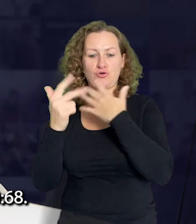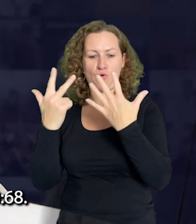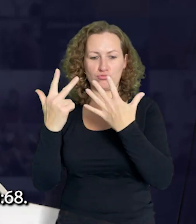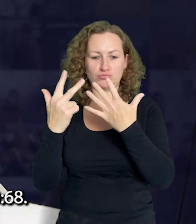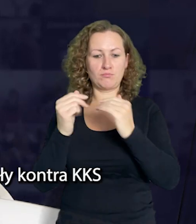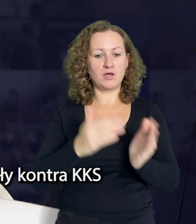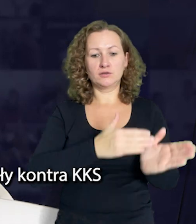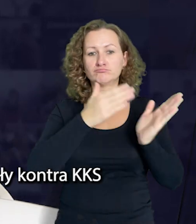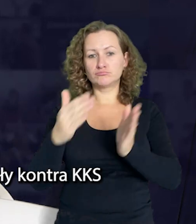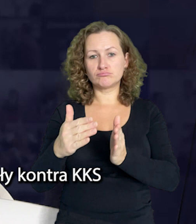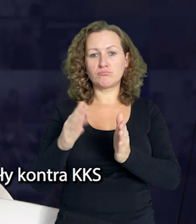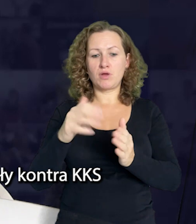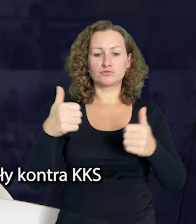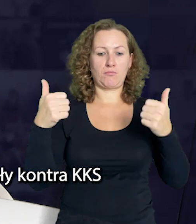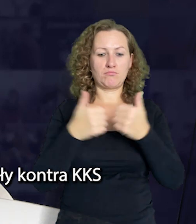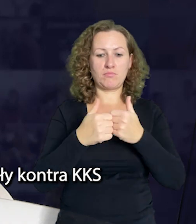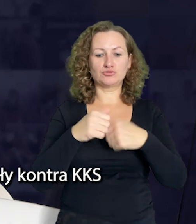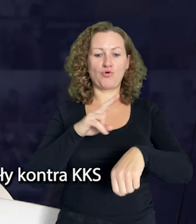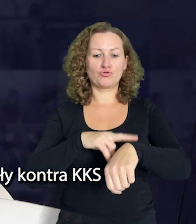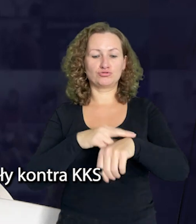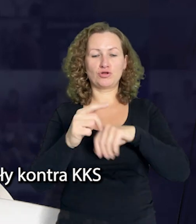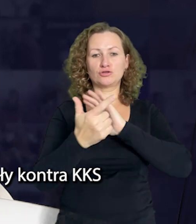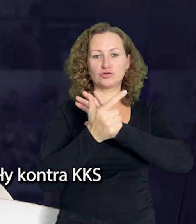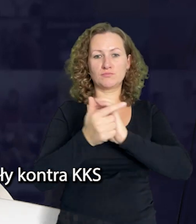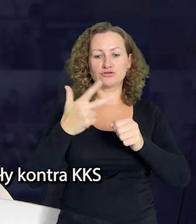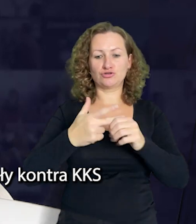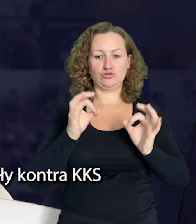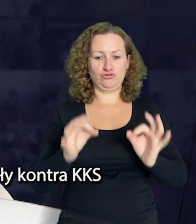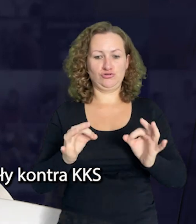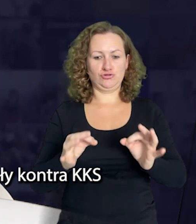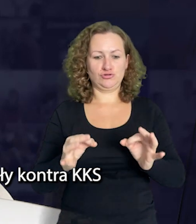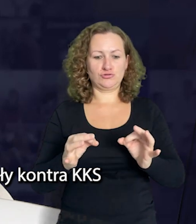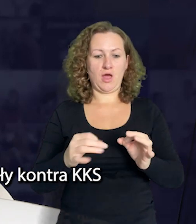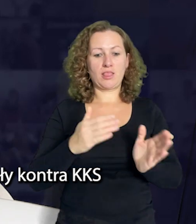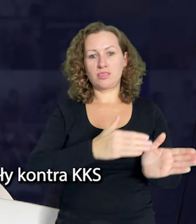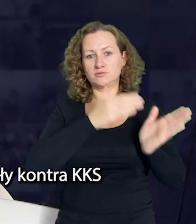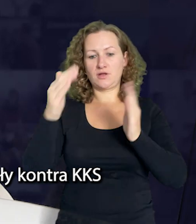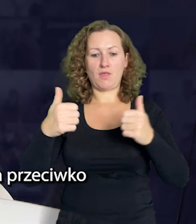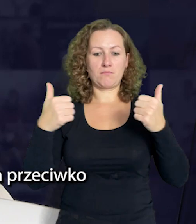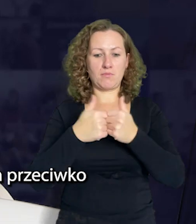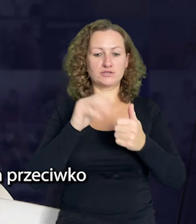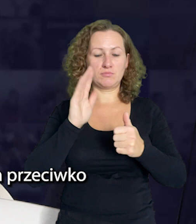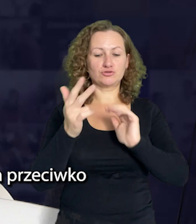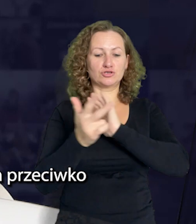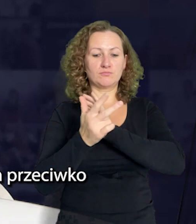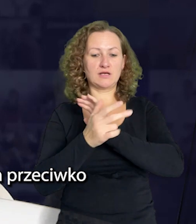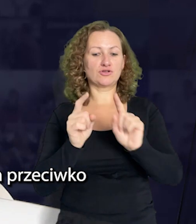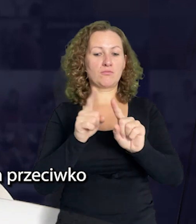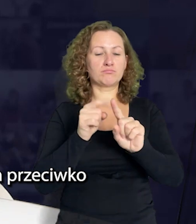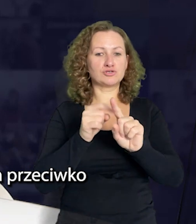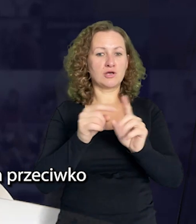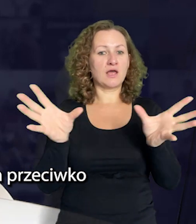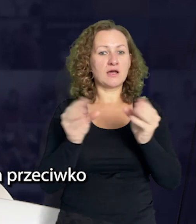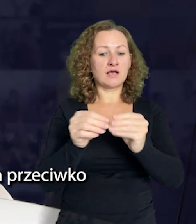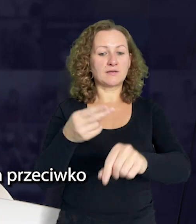-68. Zapraszamy na kolejny mecz dziś o 17.30. Kociewskie Diabły kontra KKS Polonia Warszawa. Następny mecz nasi